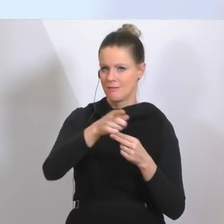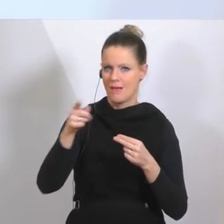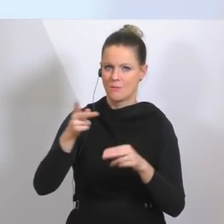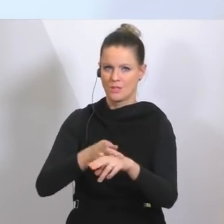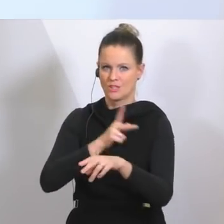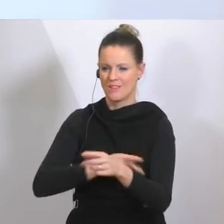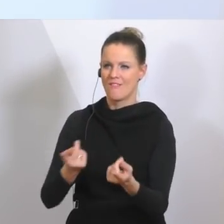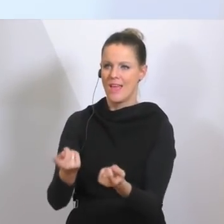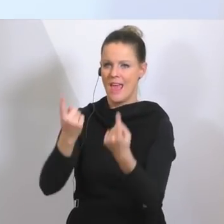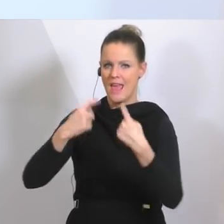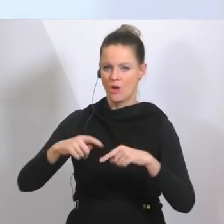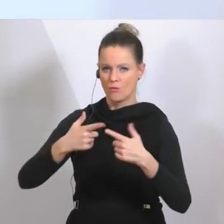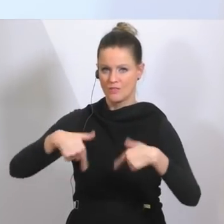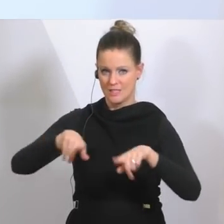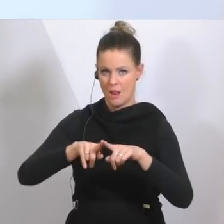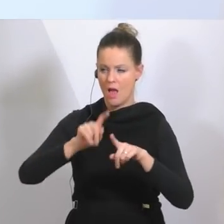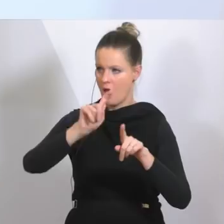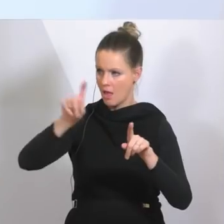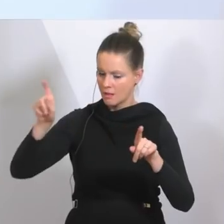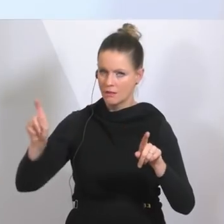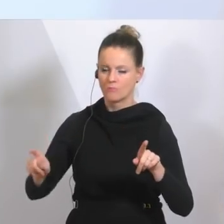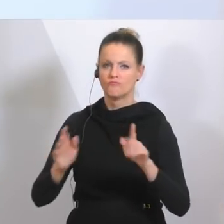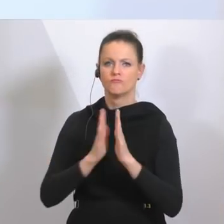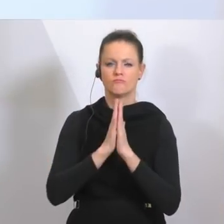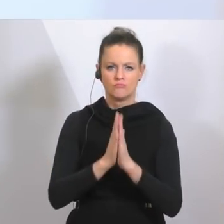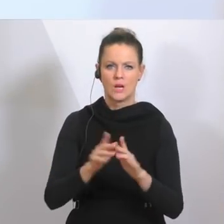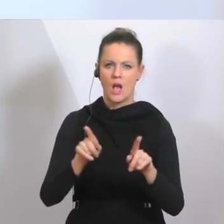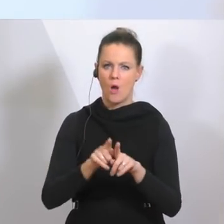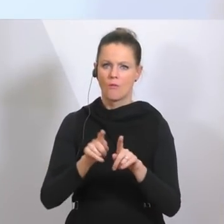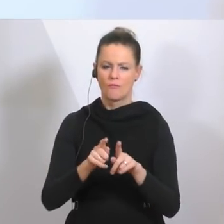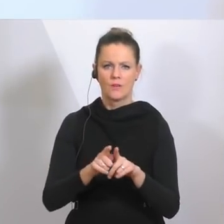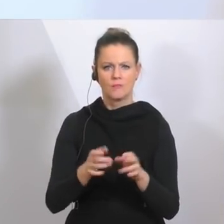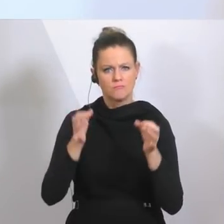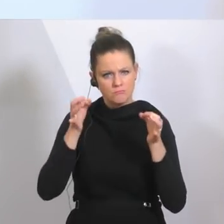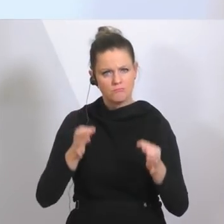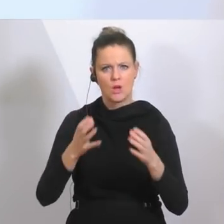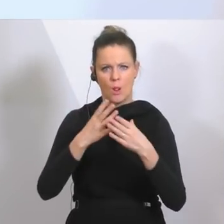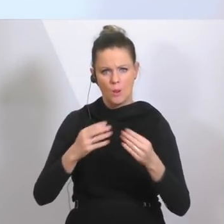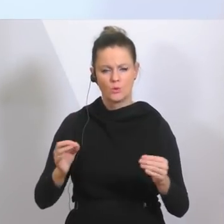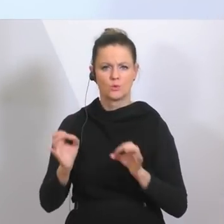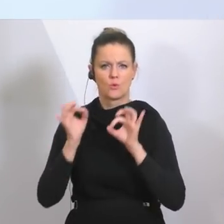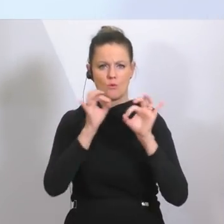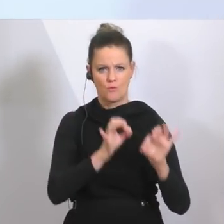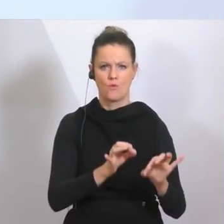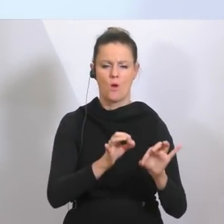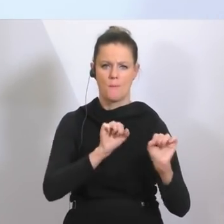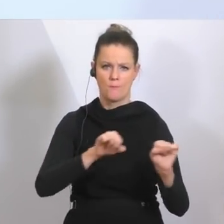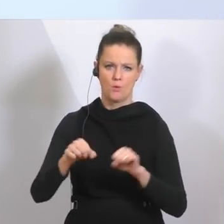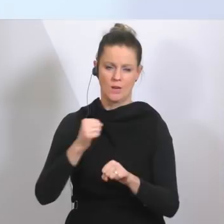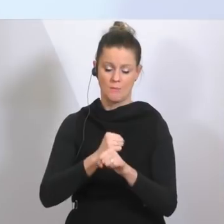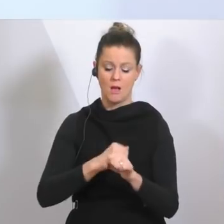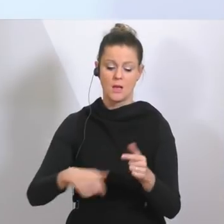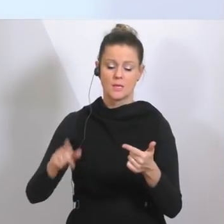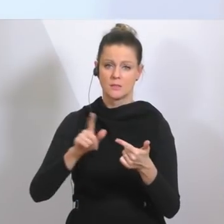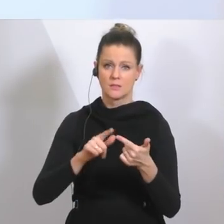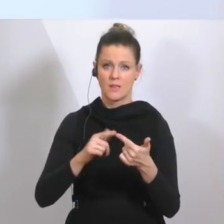Herkunftsländer, dass hier ebenfalls eine pragmatische Lösung für diese Gruppe ermöglicht wird. Und das Zweite